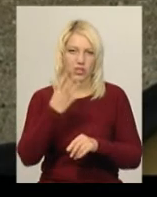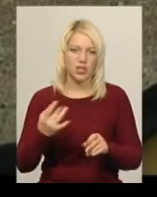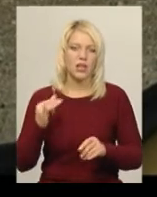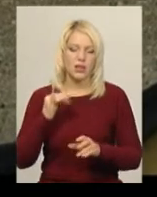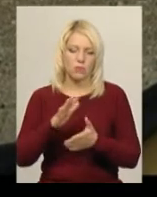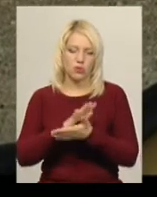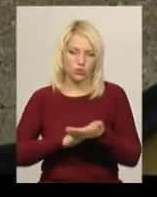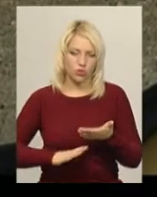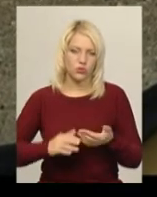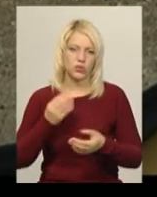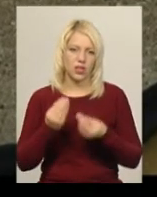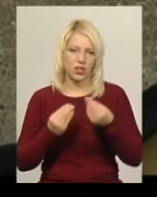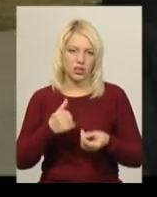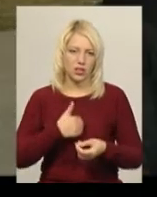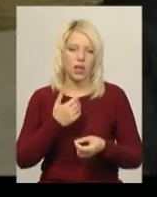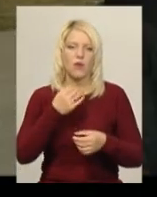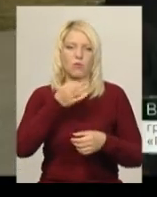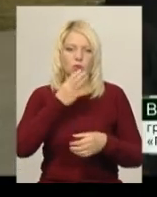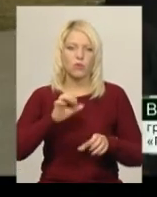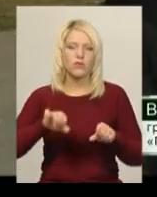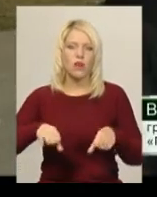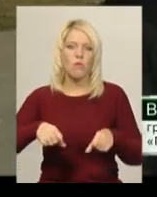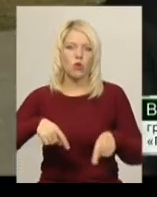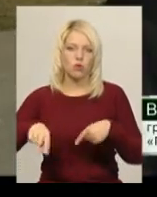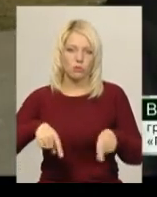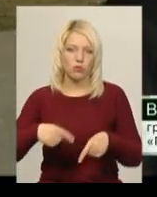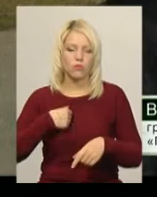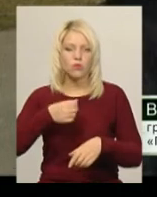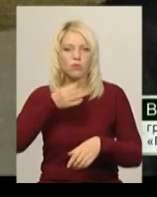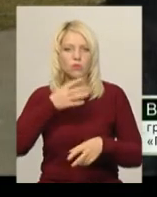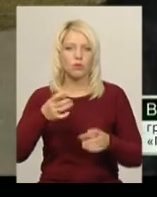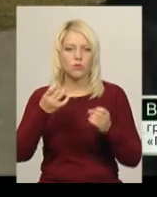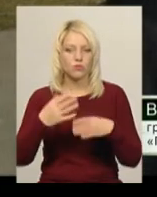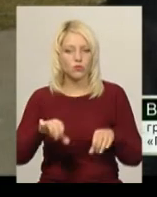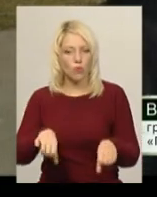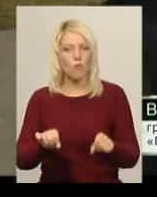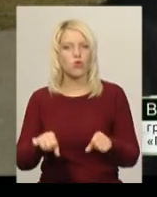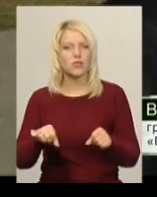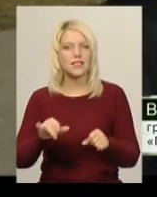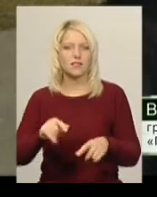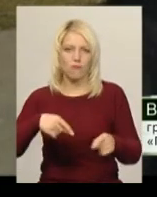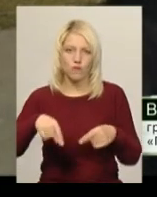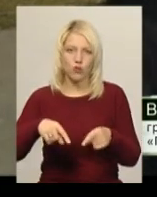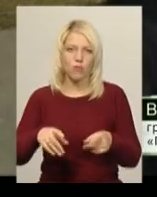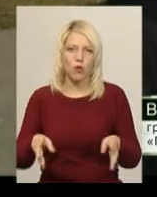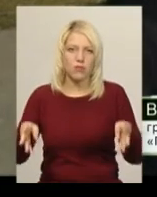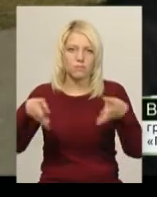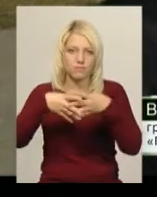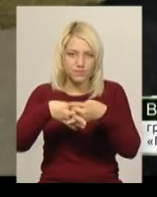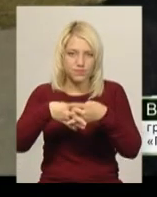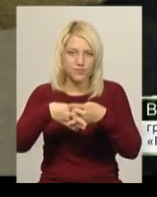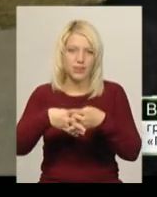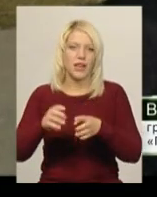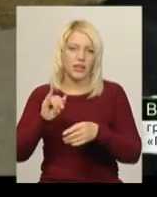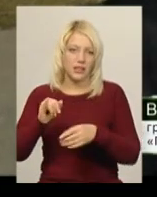продовжувати грати, бо, каже, любить мотобол. Це гра та, що мені подобається просто мотоцикли, футбол і це виходить об'єднаний